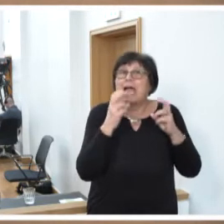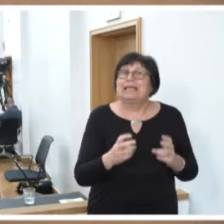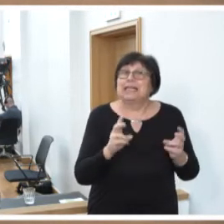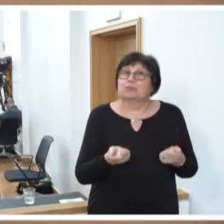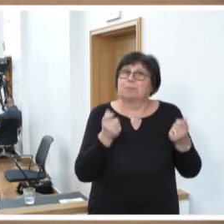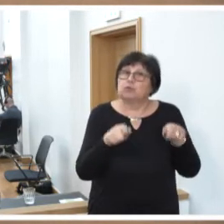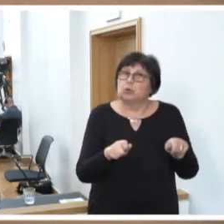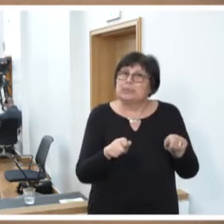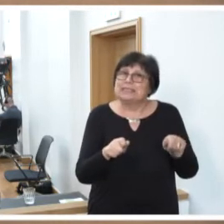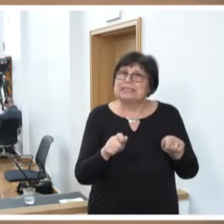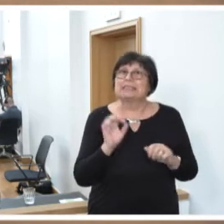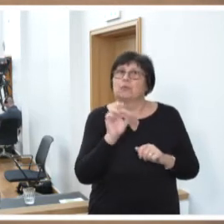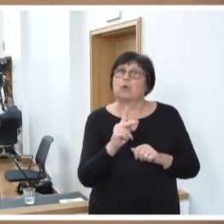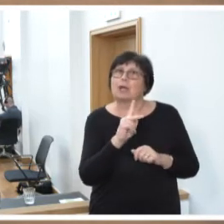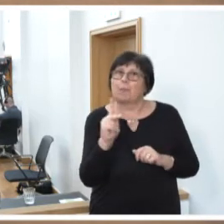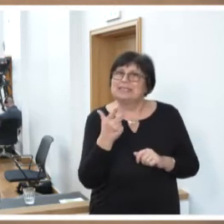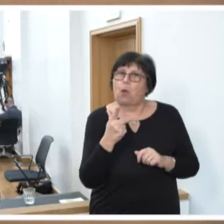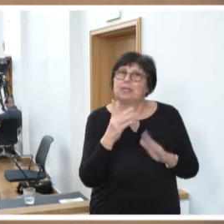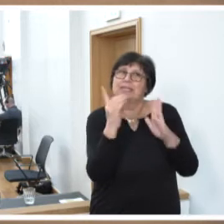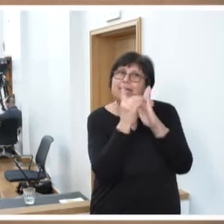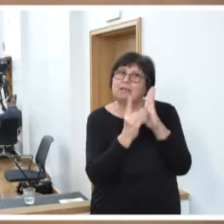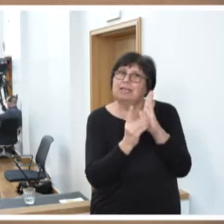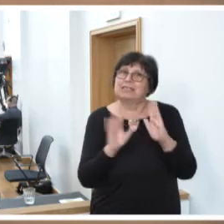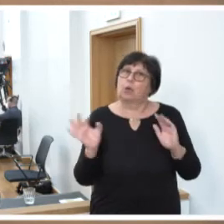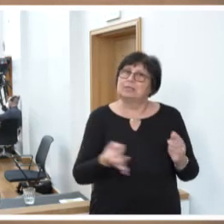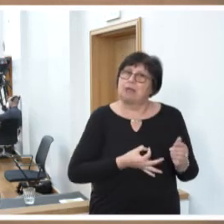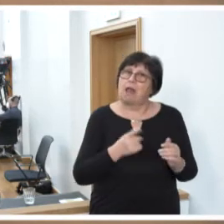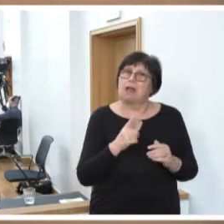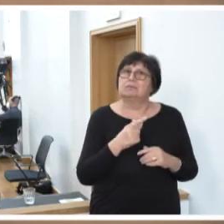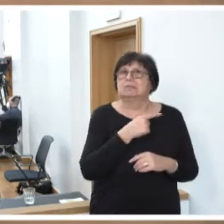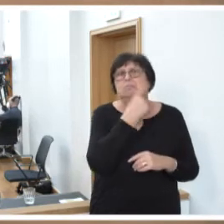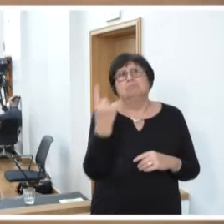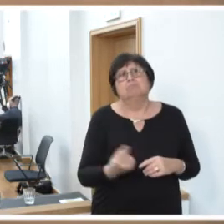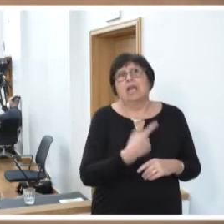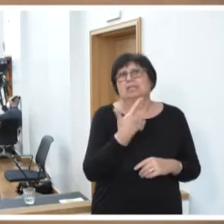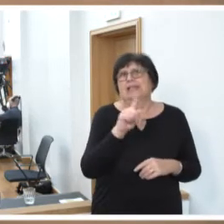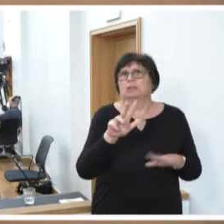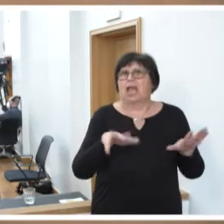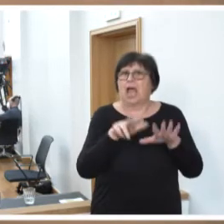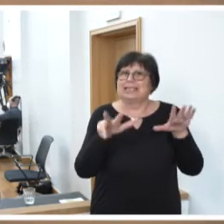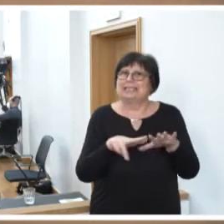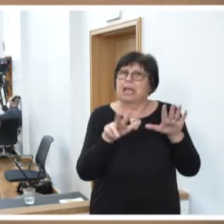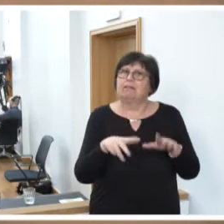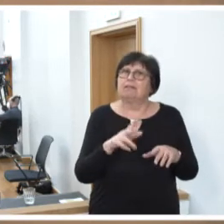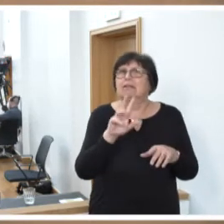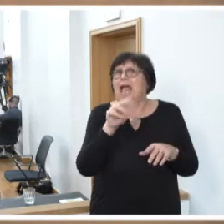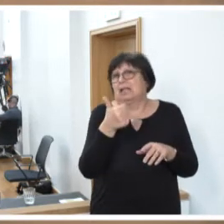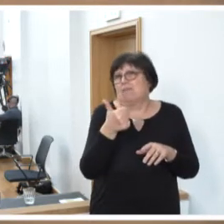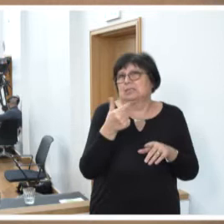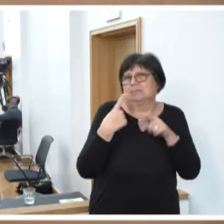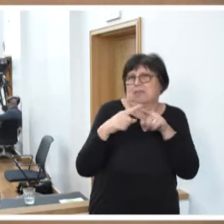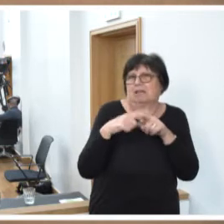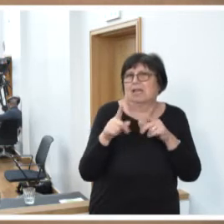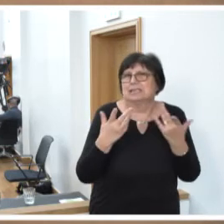für die Enquete-Kommission Digitalisierung im Saarland aus dem Jahre 2018 etwas anachronistisch an,